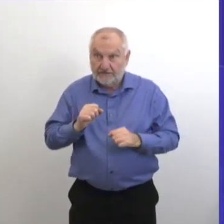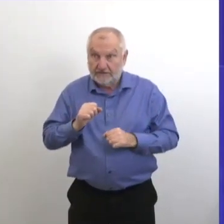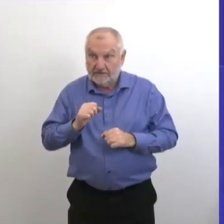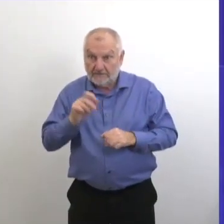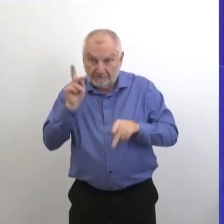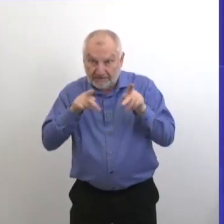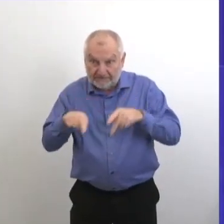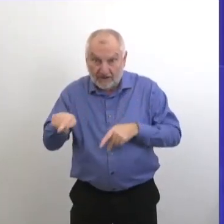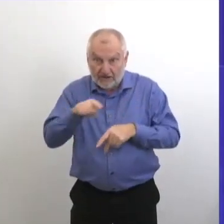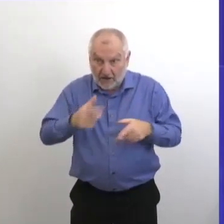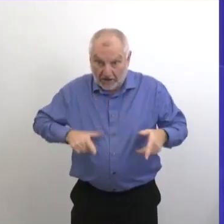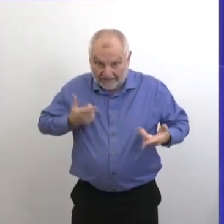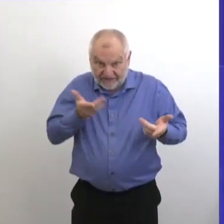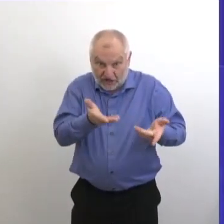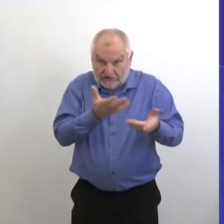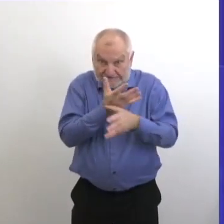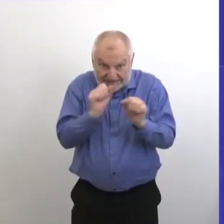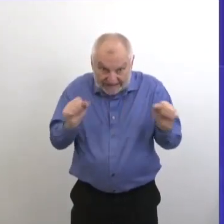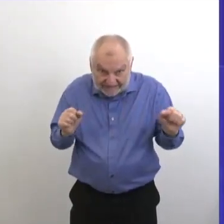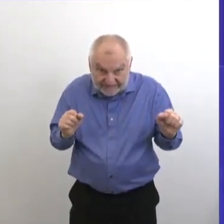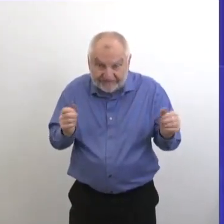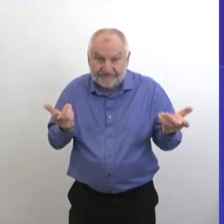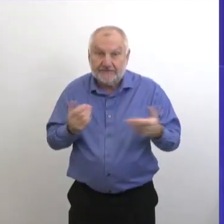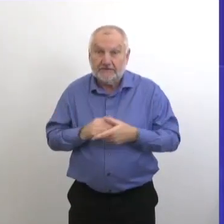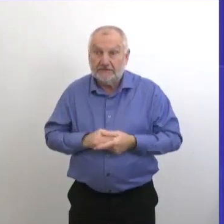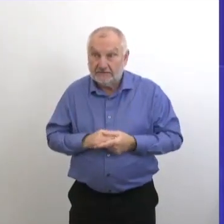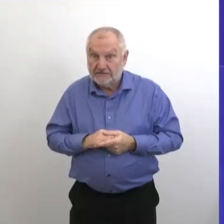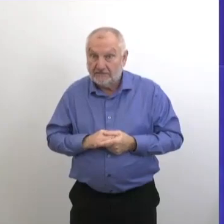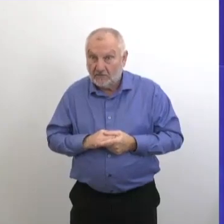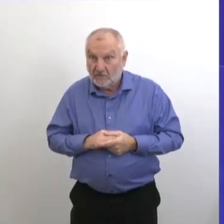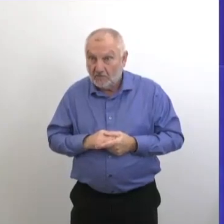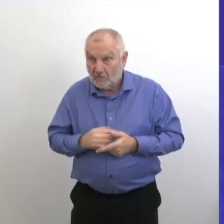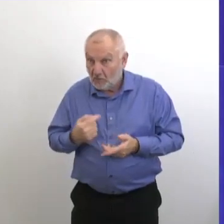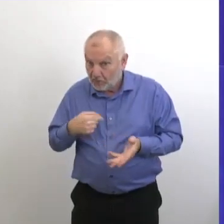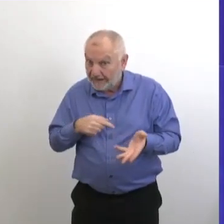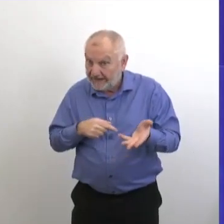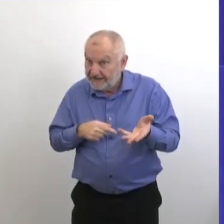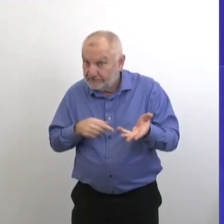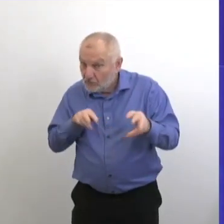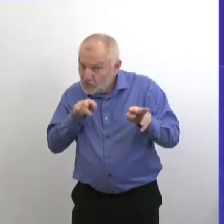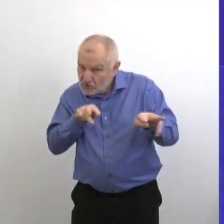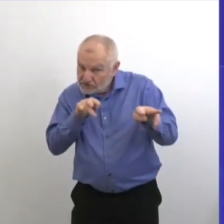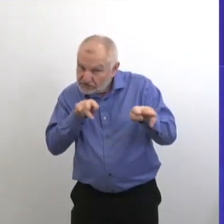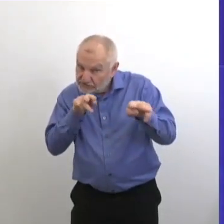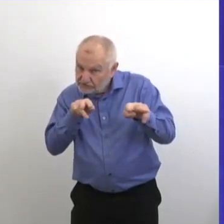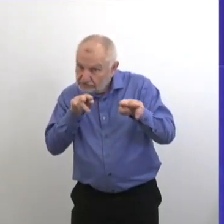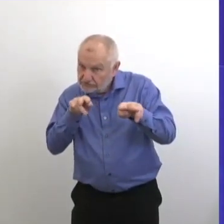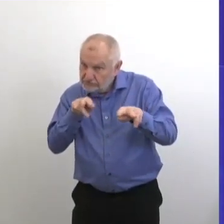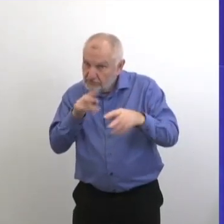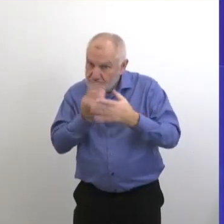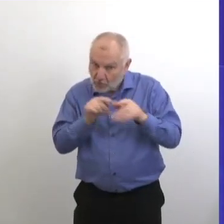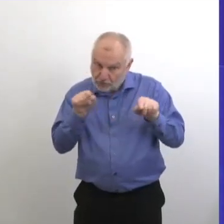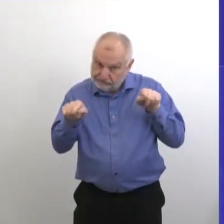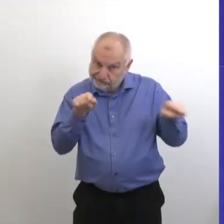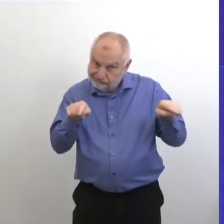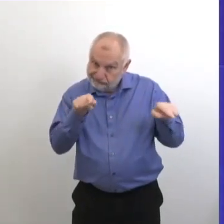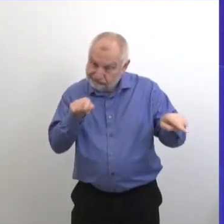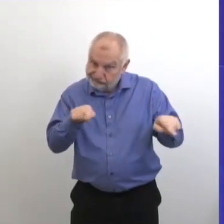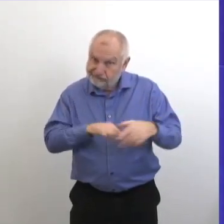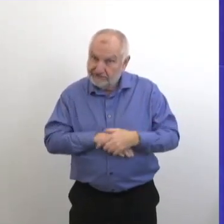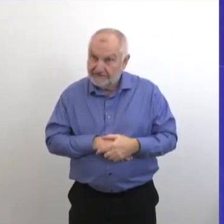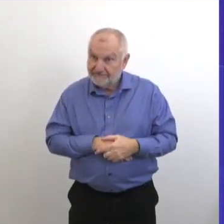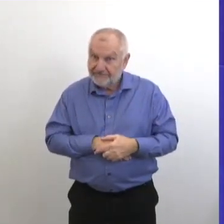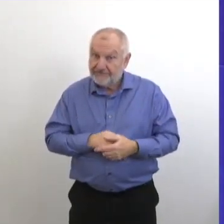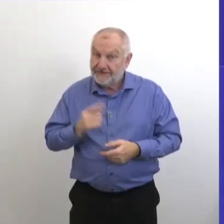Donc, en se basant sur les tests du personnel et des résidents, on continue à faire le suivi. Donc, c'est vraiment